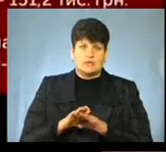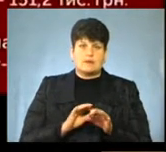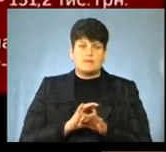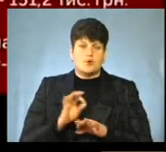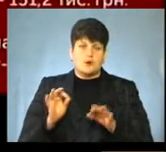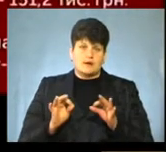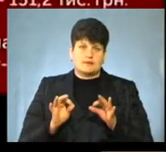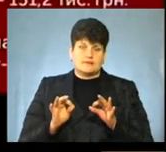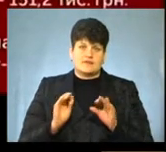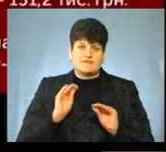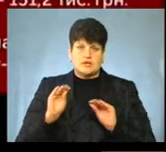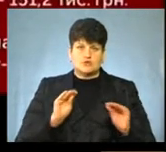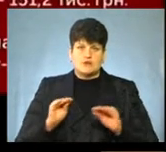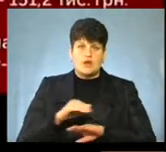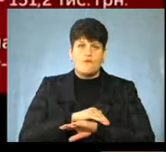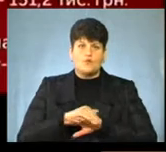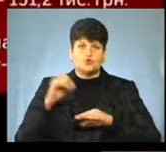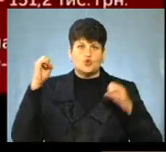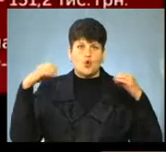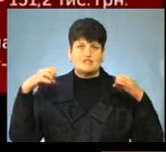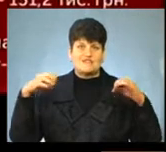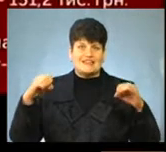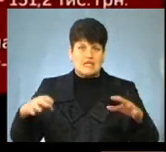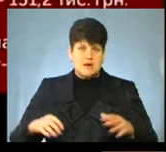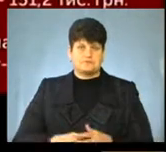проєктів з влаштування вуличного освітлення.